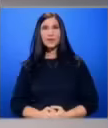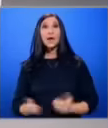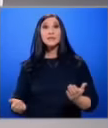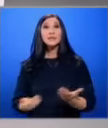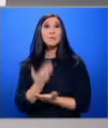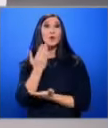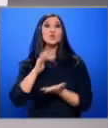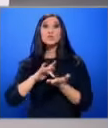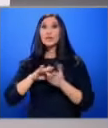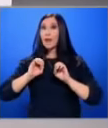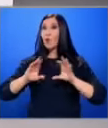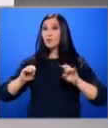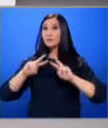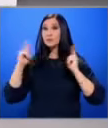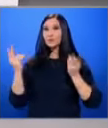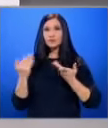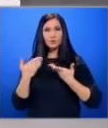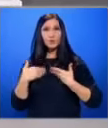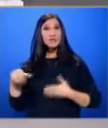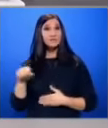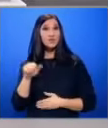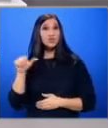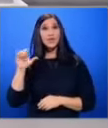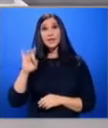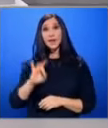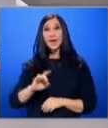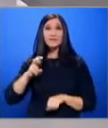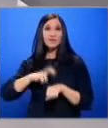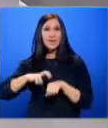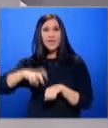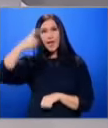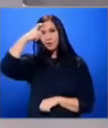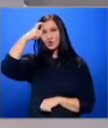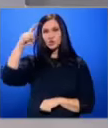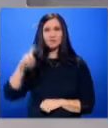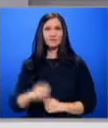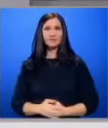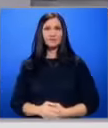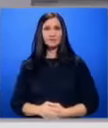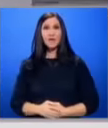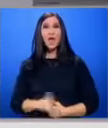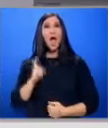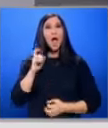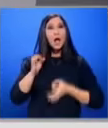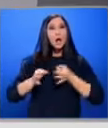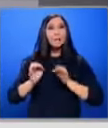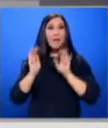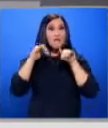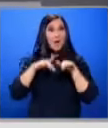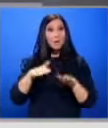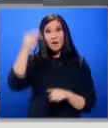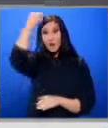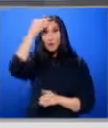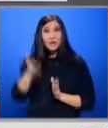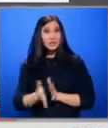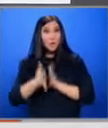Започва централната емисия по света и у нас Аз съм Аделина Радева Добър вечер Аз съм Данил Чипев, здравейте Грипната вълна у нас расте